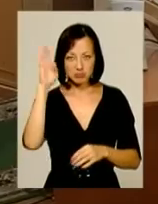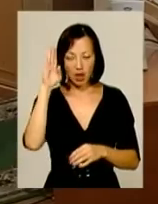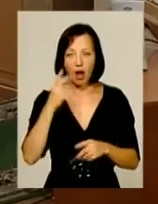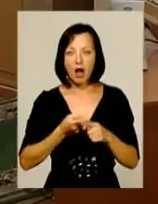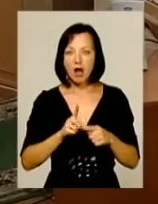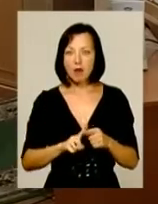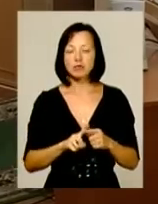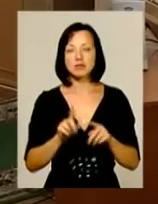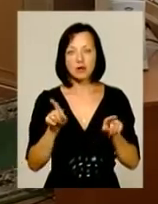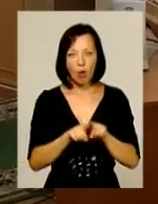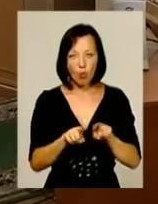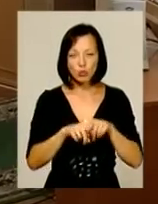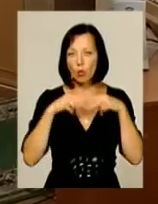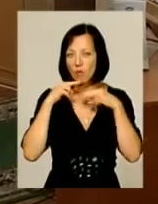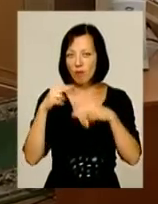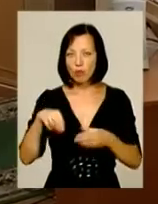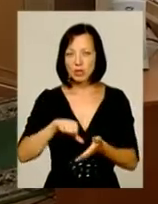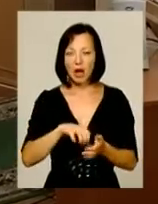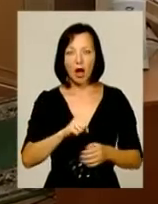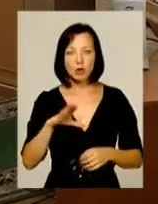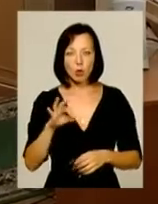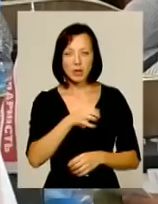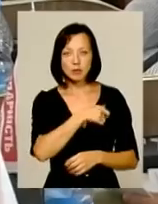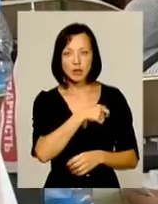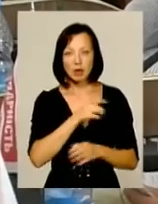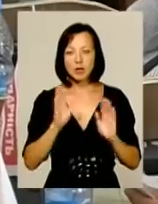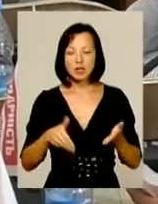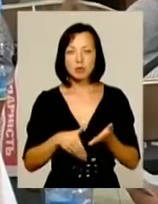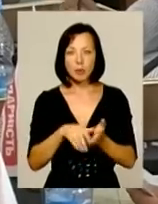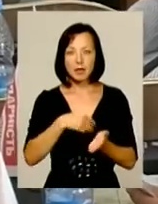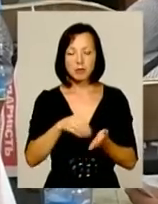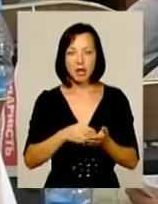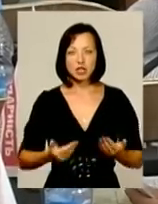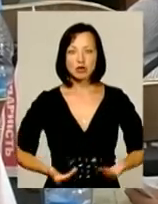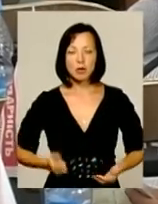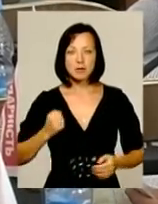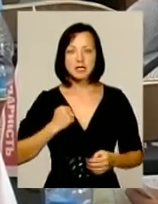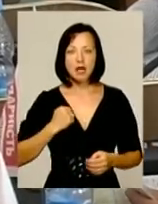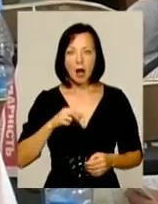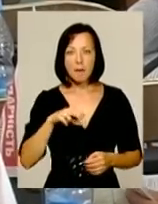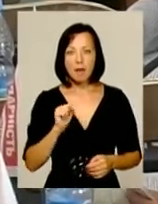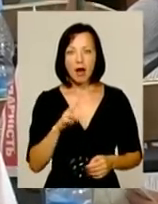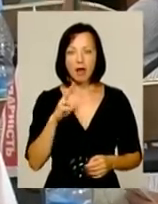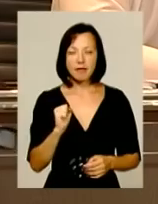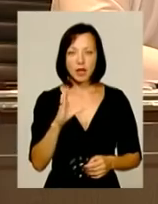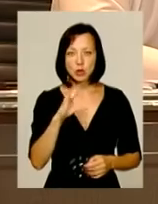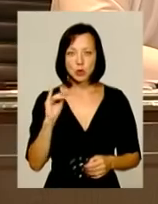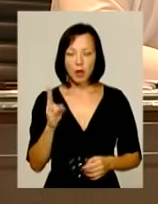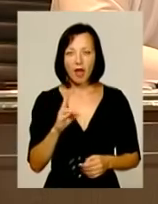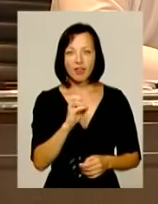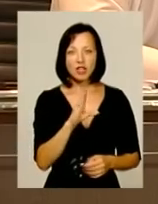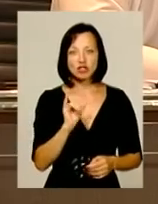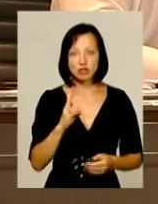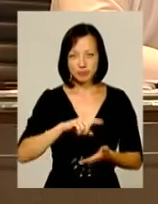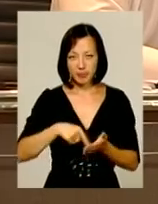уминули увагою обласні обранці і учасників АТО. Депутати допоможуть придбати житло для бійця Андрія Панасюка з Нетішина. Також депутати